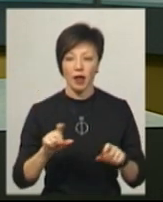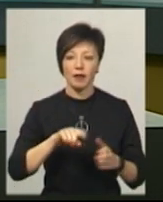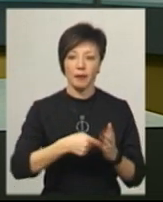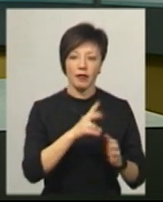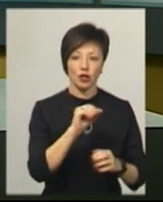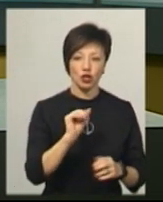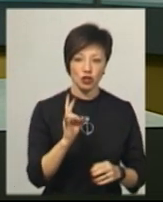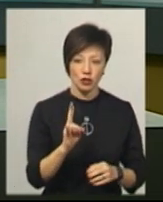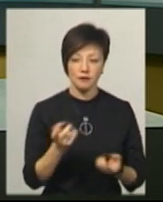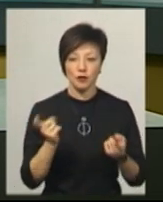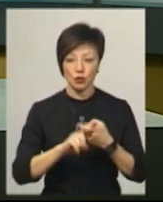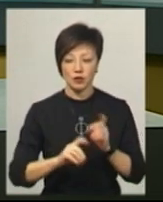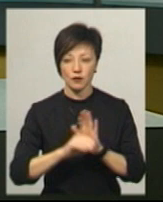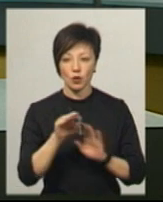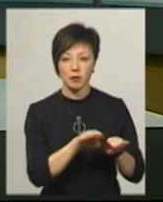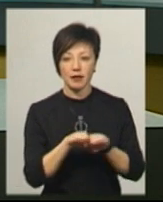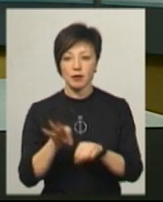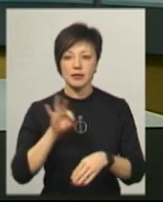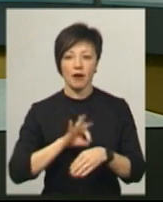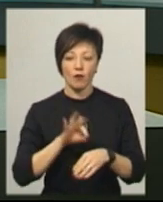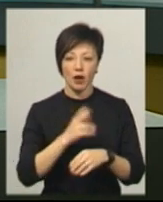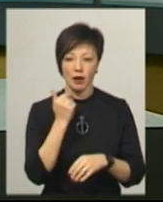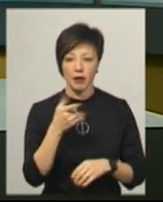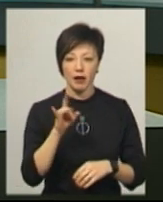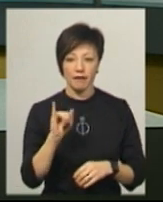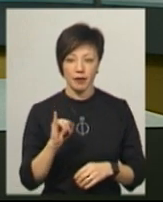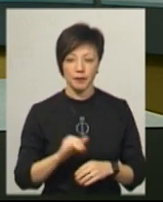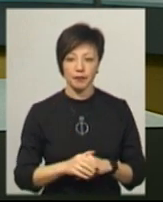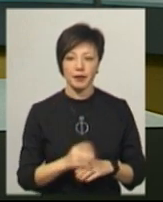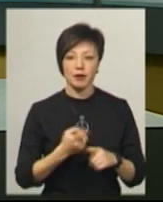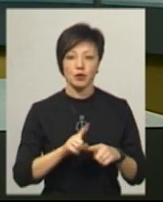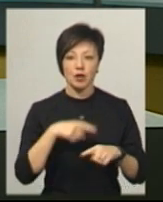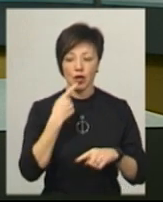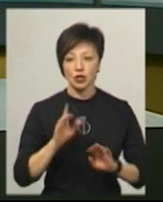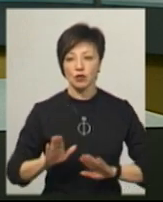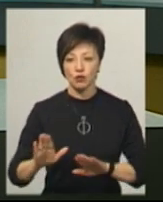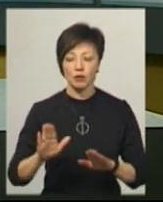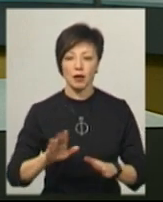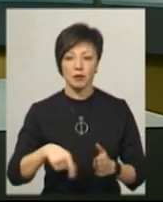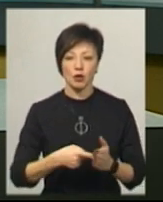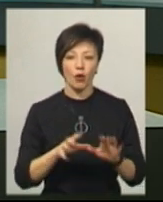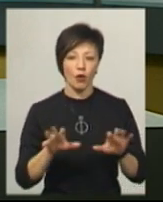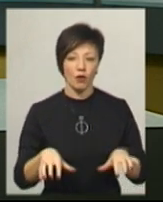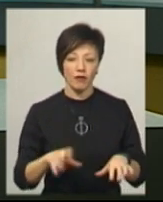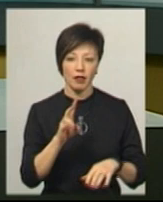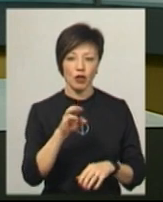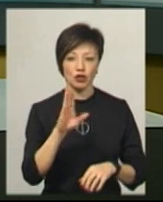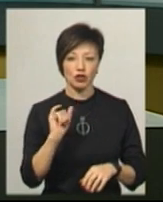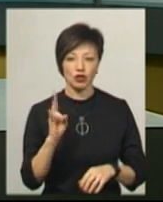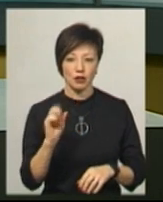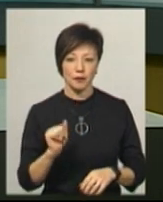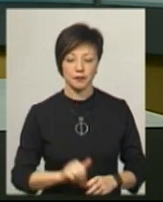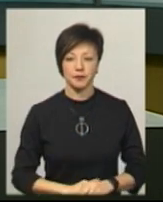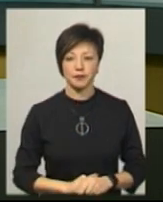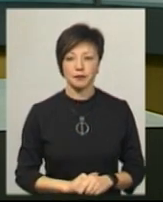Нетішина на зв'язку з високим рівнем захворюваності на грип та ГРВІ. Про це каже заступник Нетішинського міського голови з гуманітарних питань